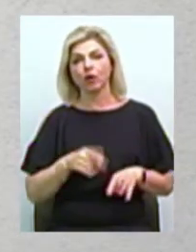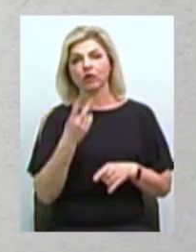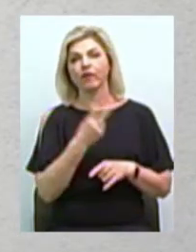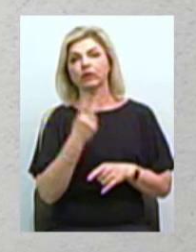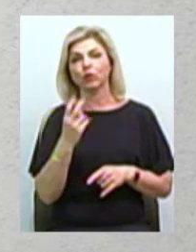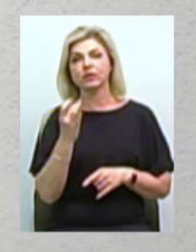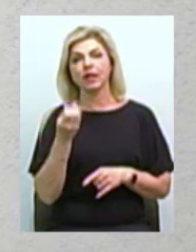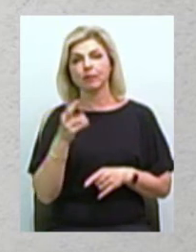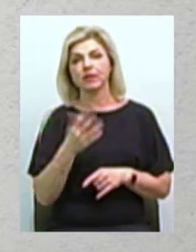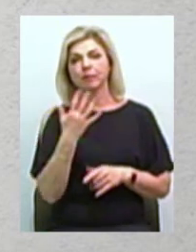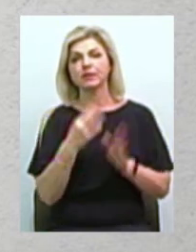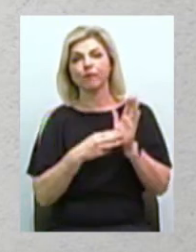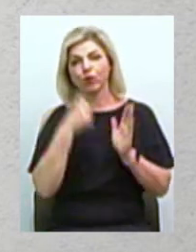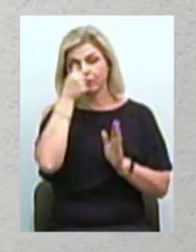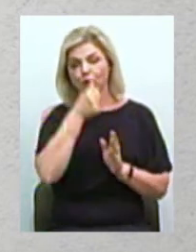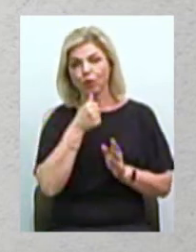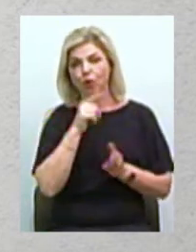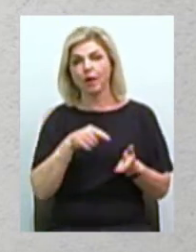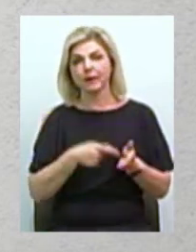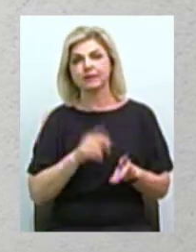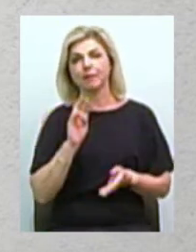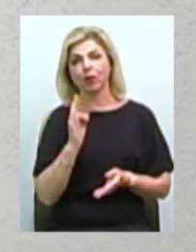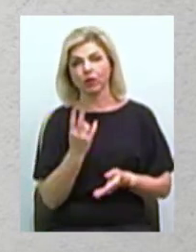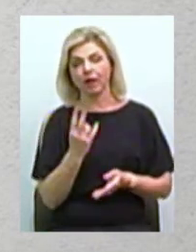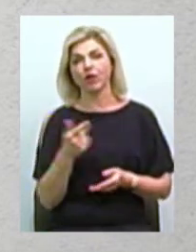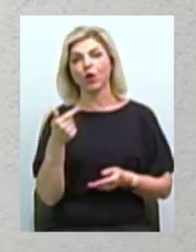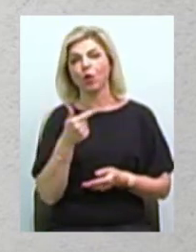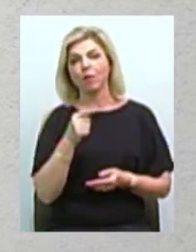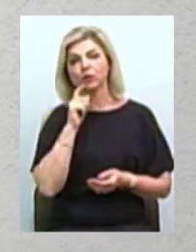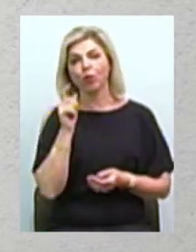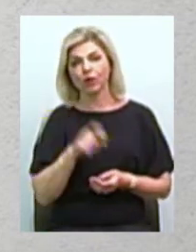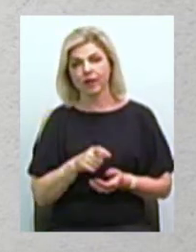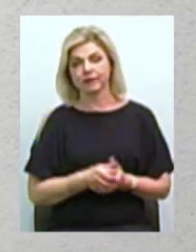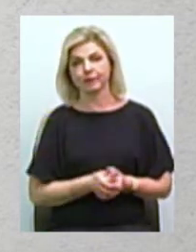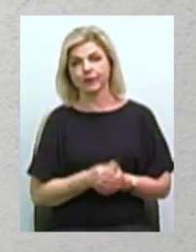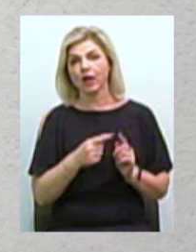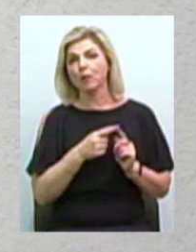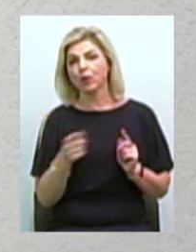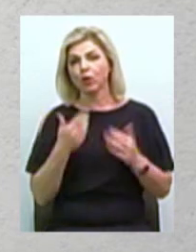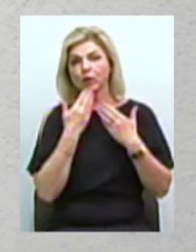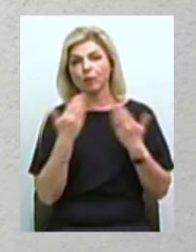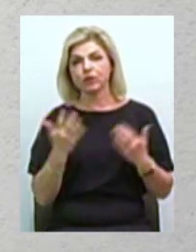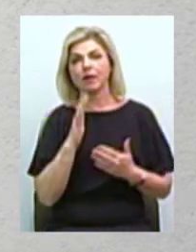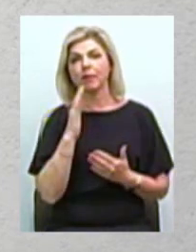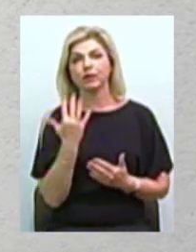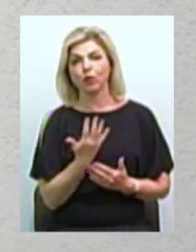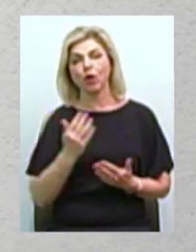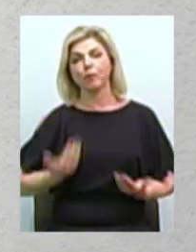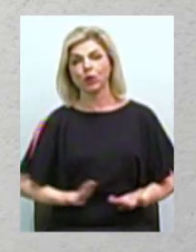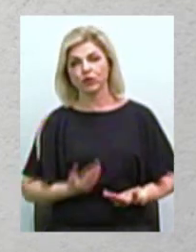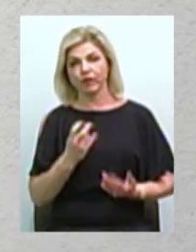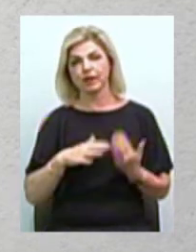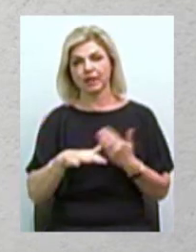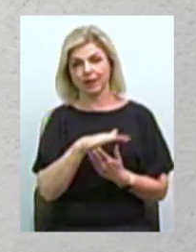1958 року в місті Миколаїві Громадянка України Протягом останніх п'яти років проживає на